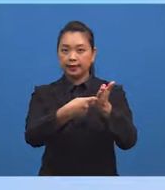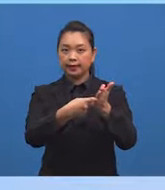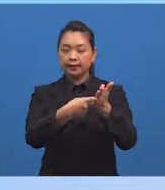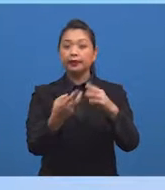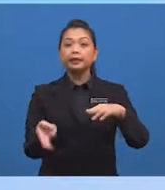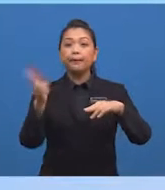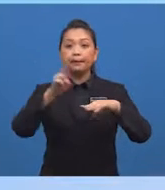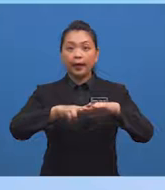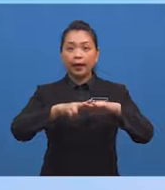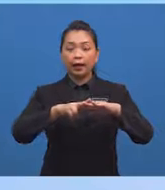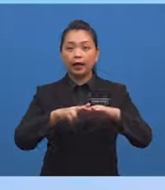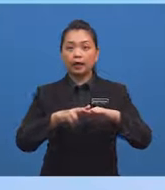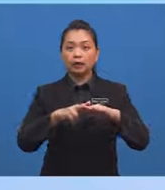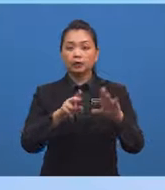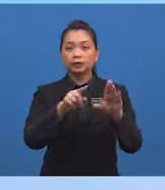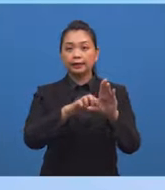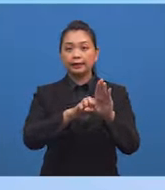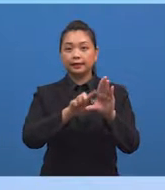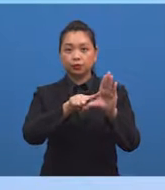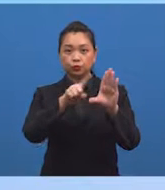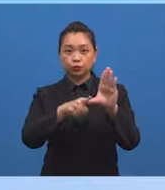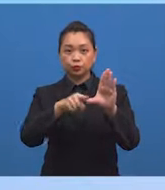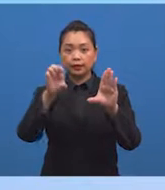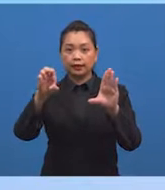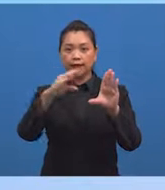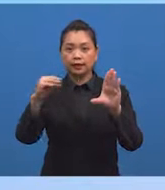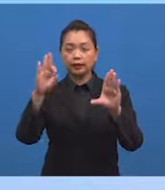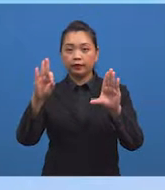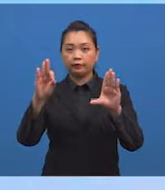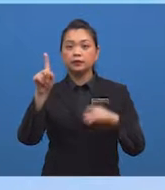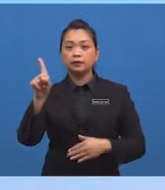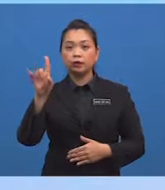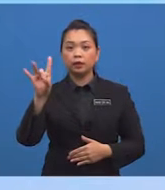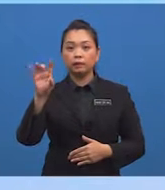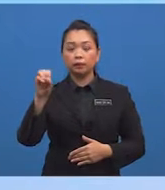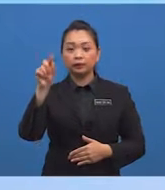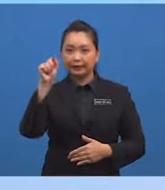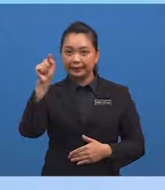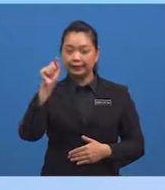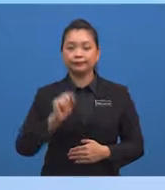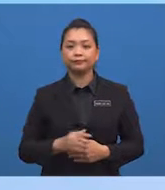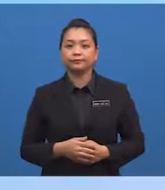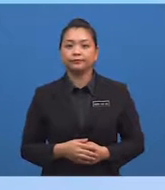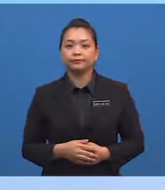-dua sudut tersebut adalah 180 darjah